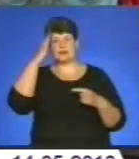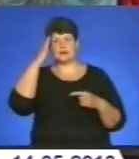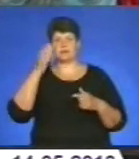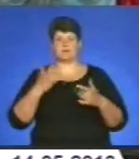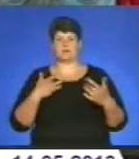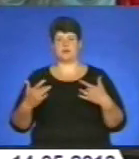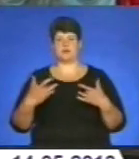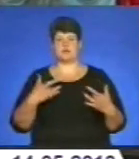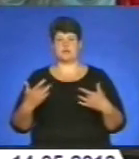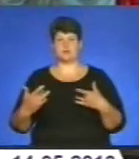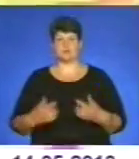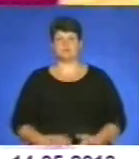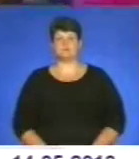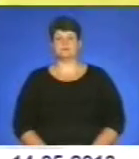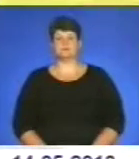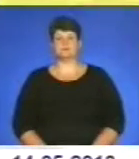концерту.